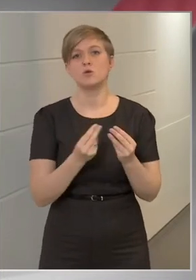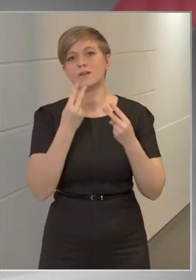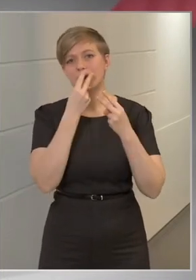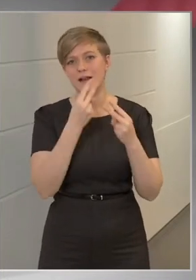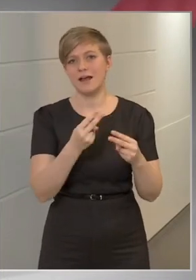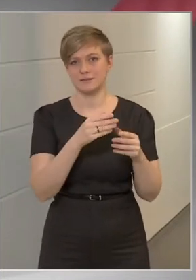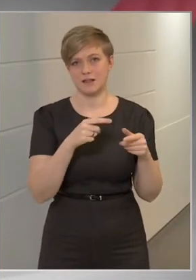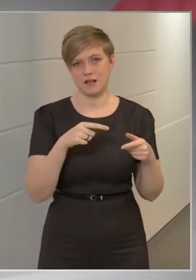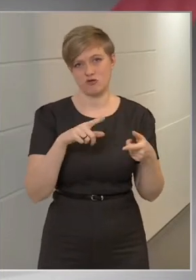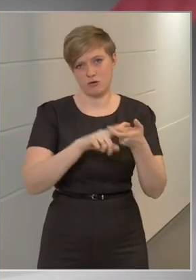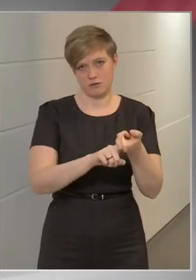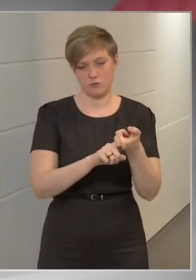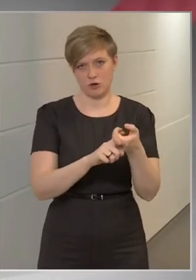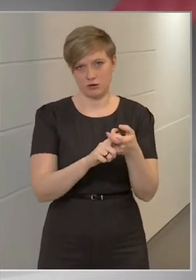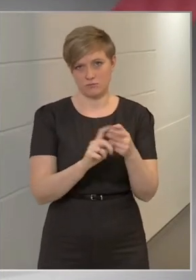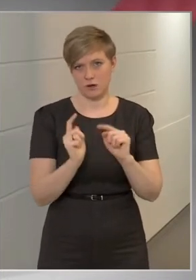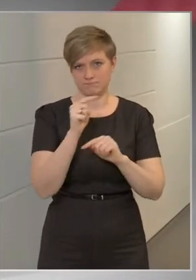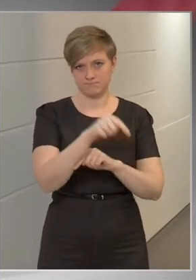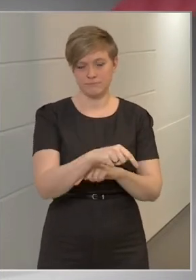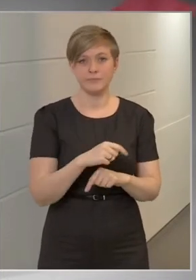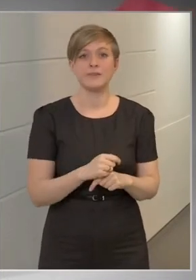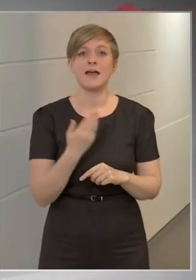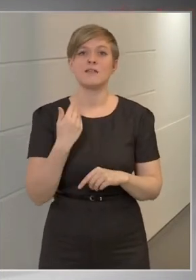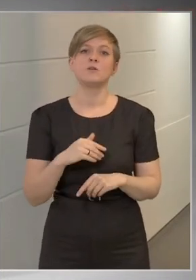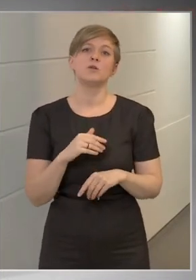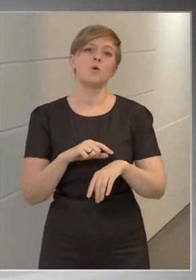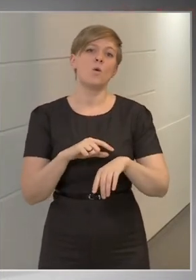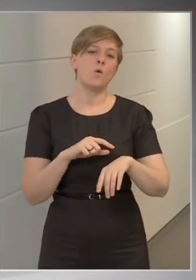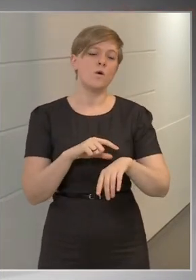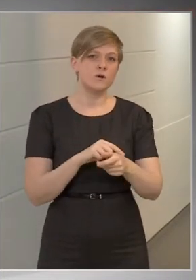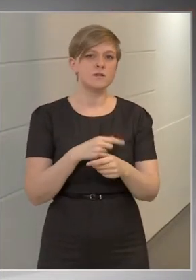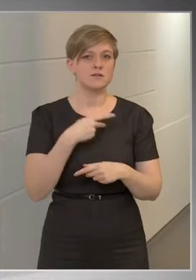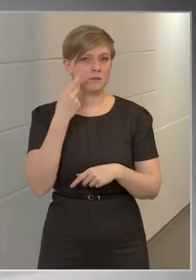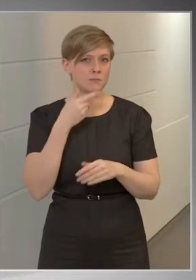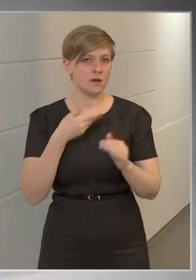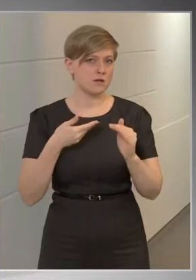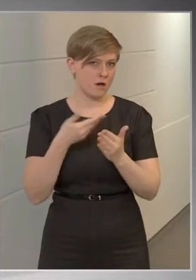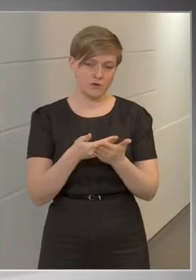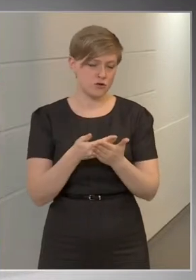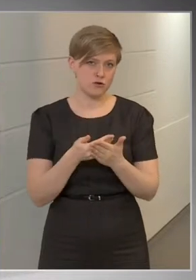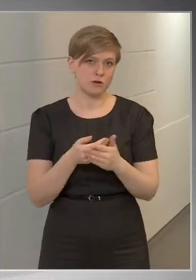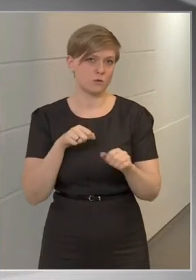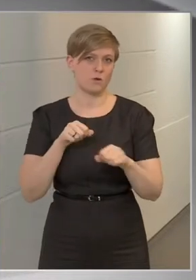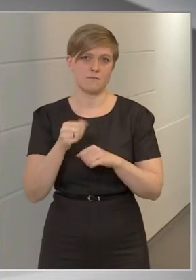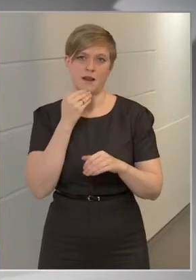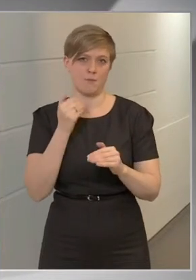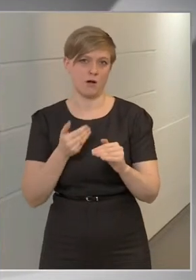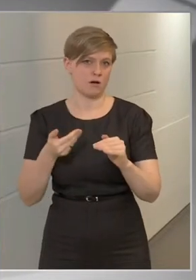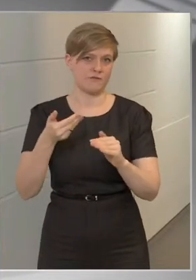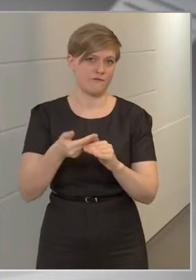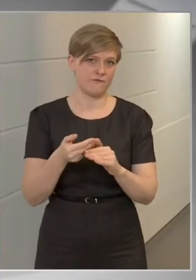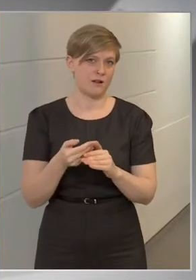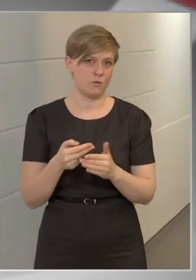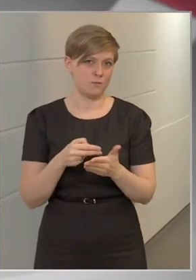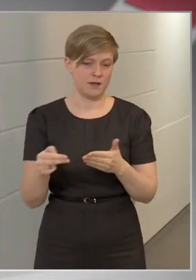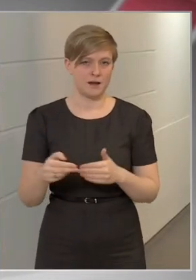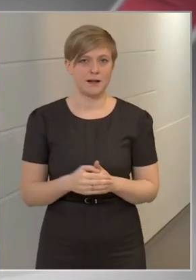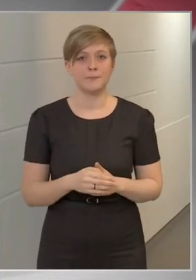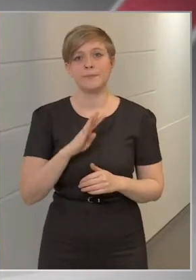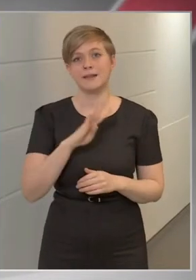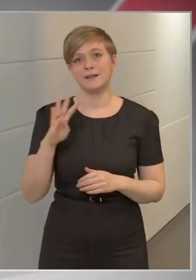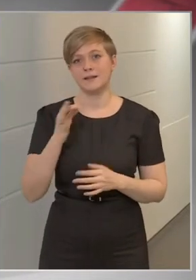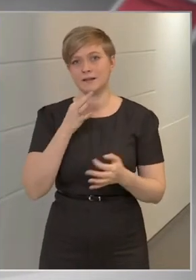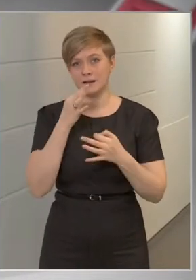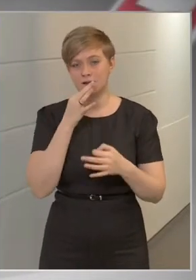keretében teszik. Miután ez volt az orvos szakmai javaslat, azért a kormány ezt nem kívánta felülbírálni. A 444 kérdése